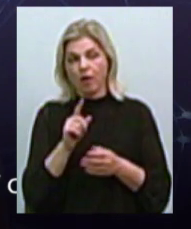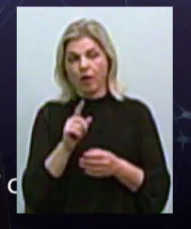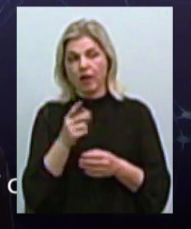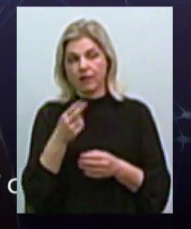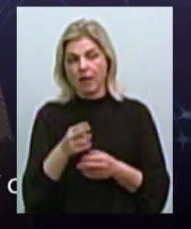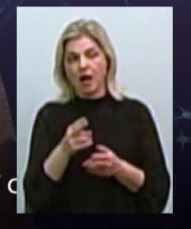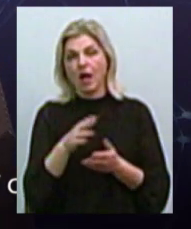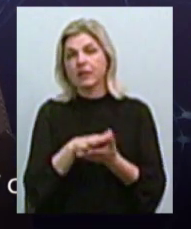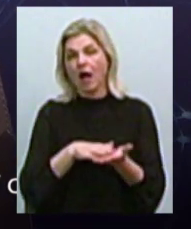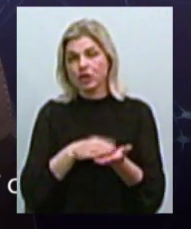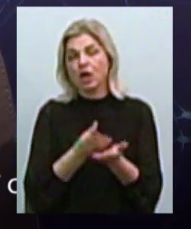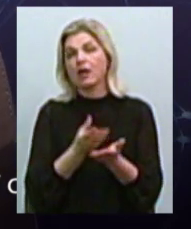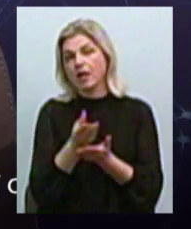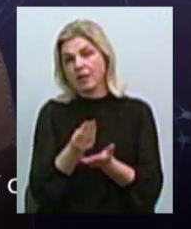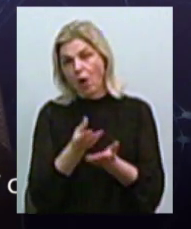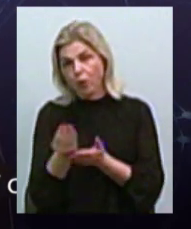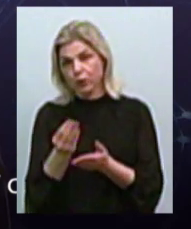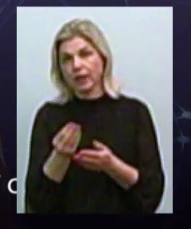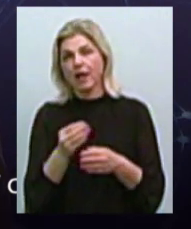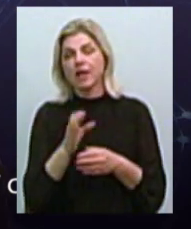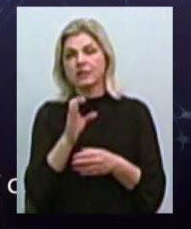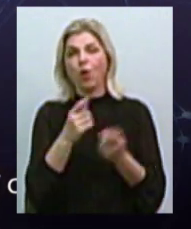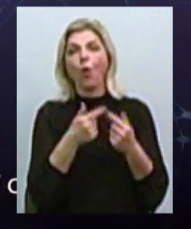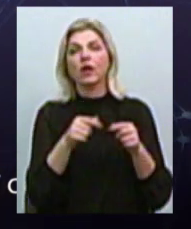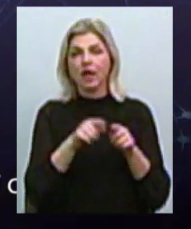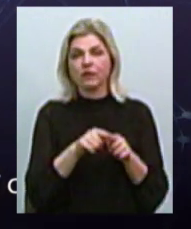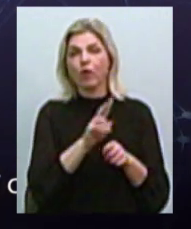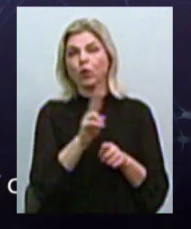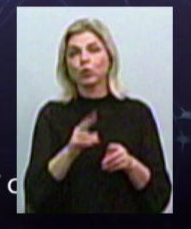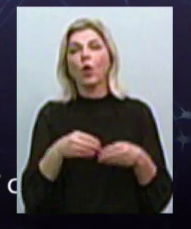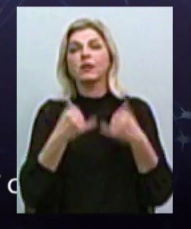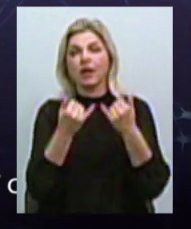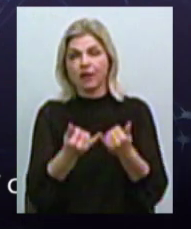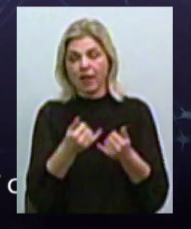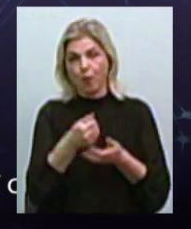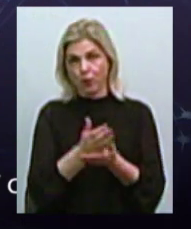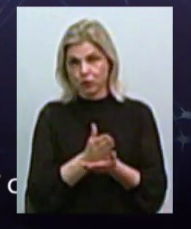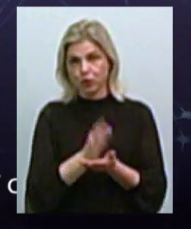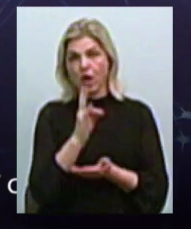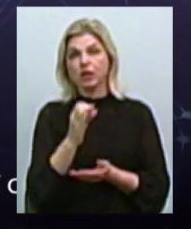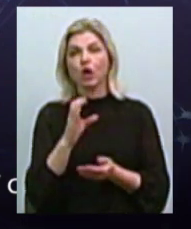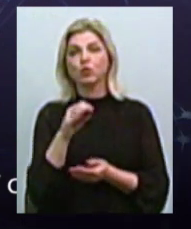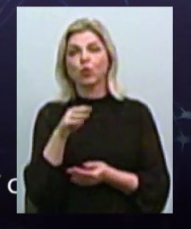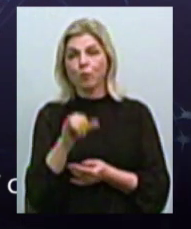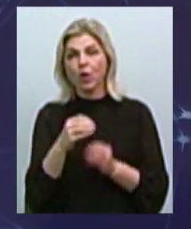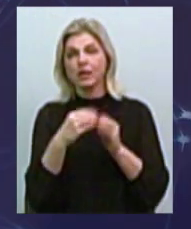подавших розрахунків з організаціями-надавачами послуг на суму 19